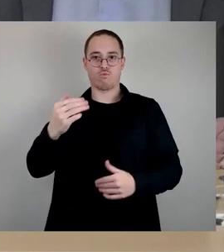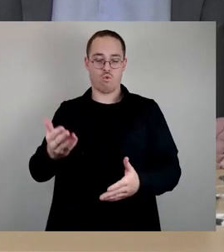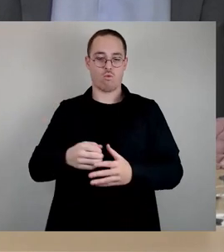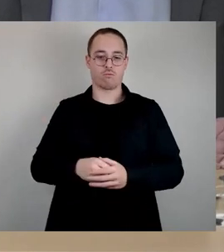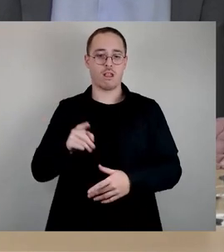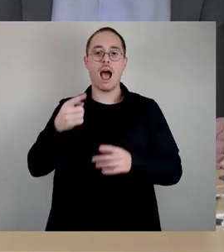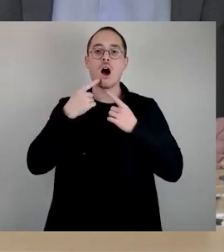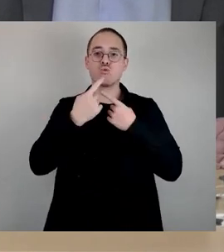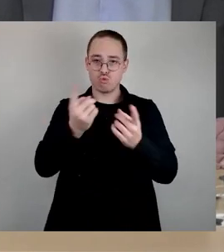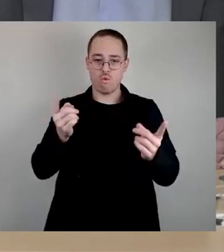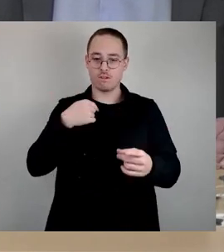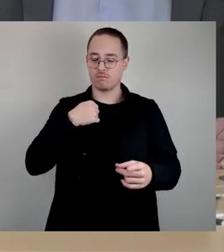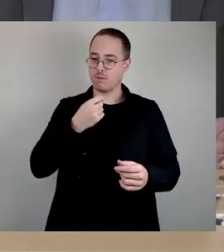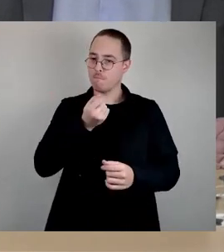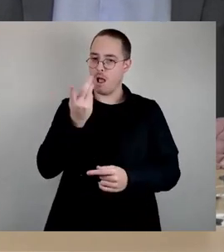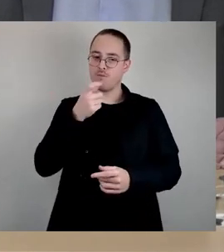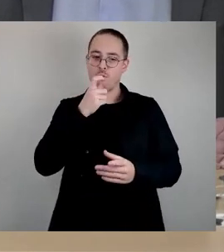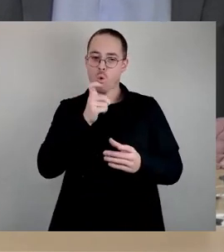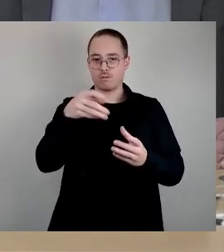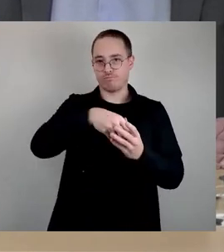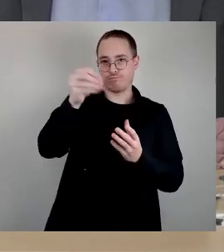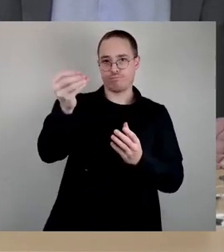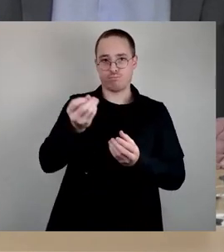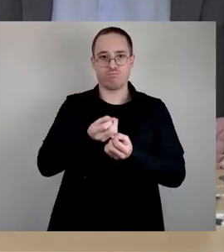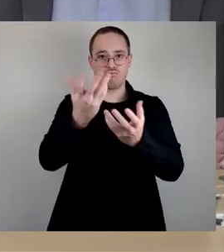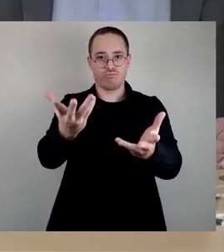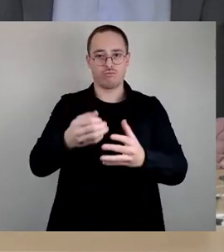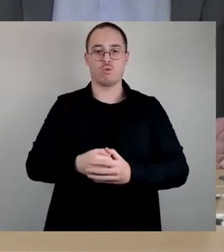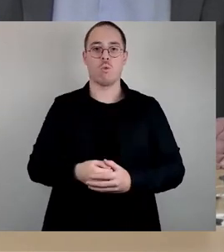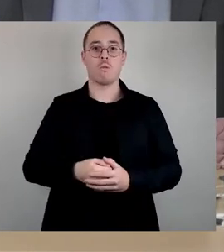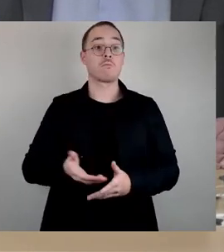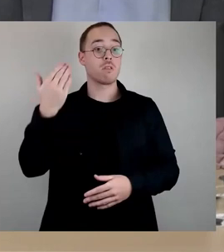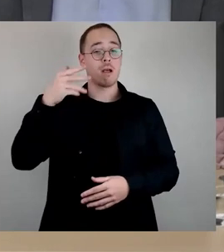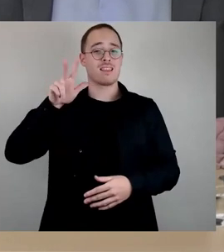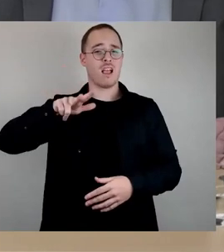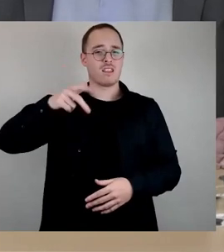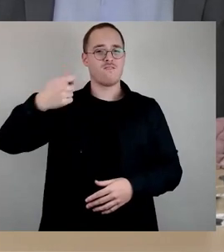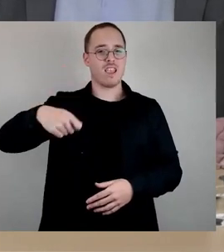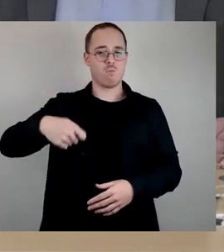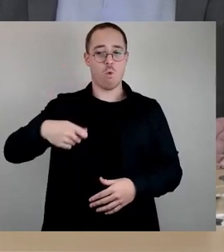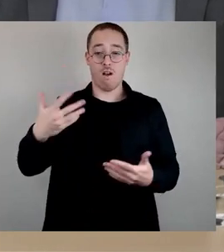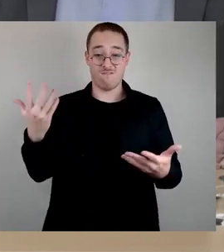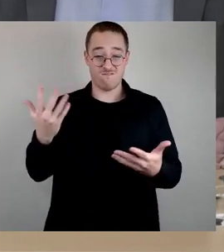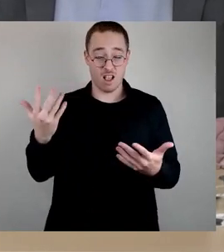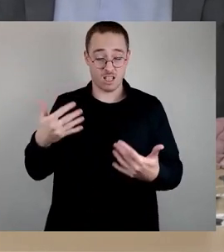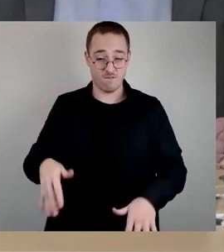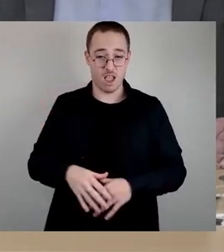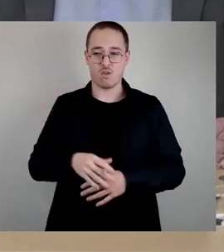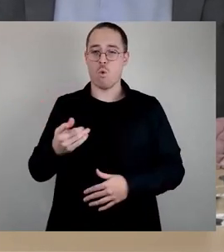Der 13. Februar erinnert uns an die verheerenden Folgen von Gewaltherrschaft, Menschenverachtung,